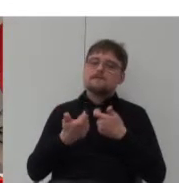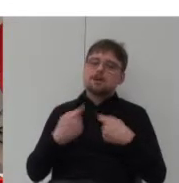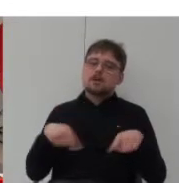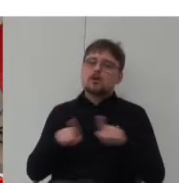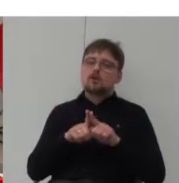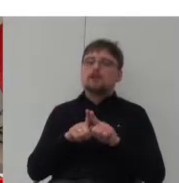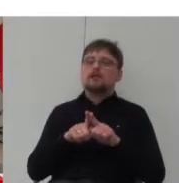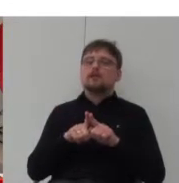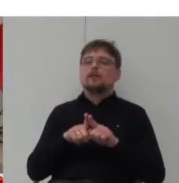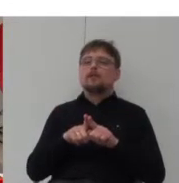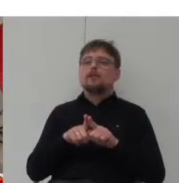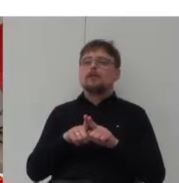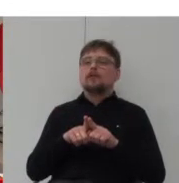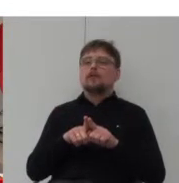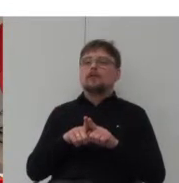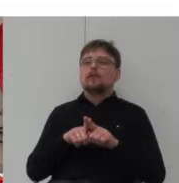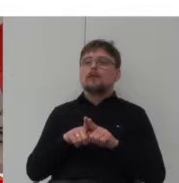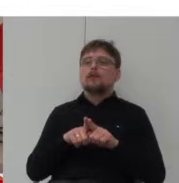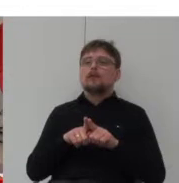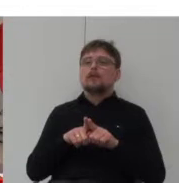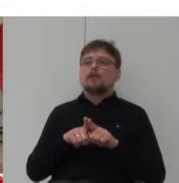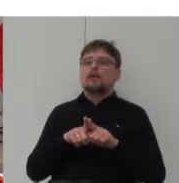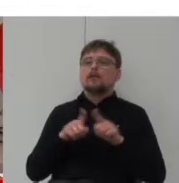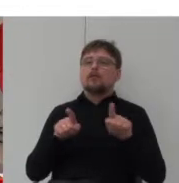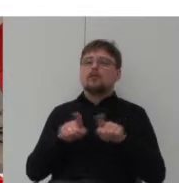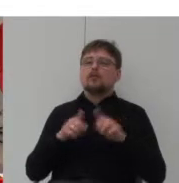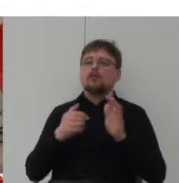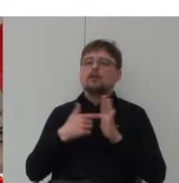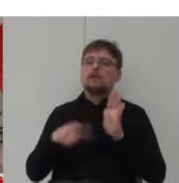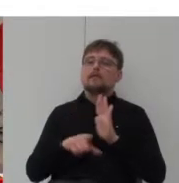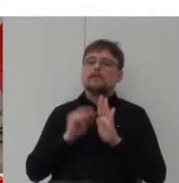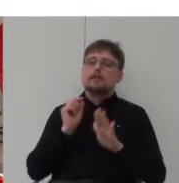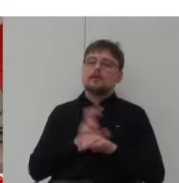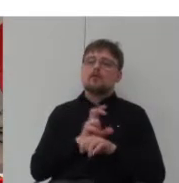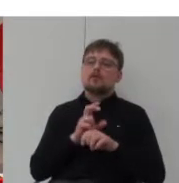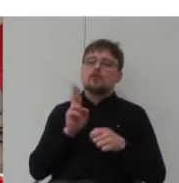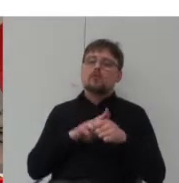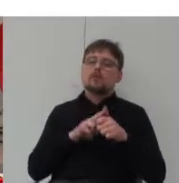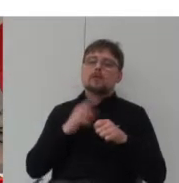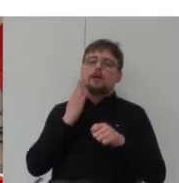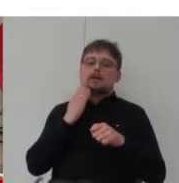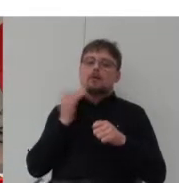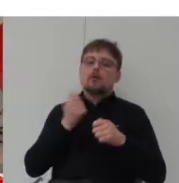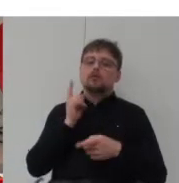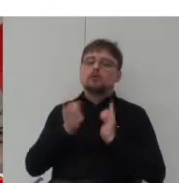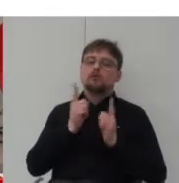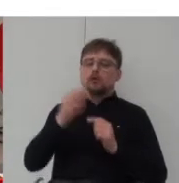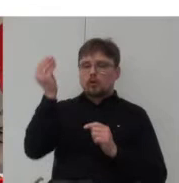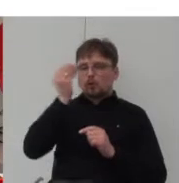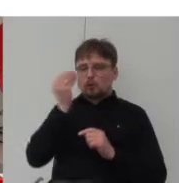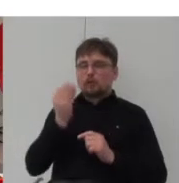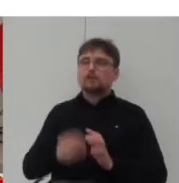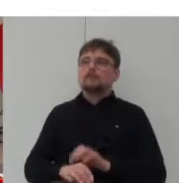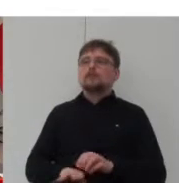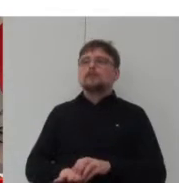wyborem technologii która bardzo szybko może być którą mieszkańcy mogą się bardzo szybko nauczyć jest ona odporna na ich